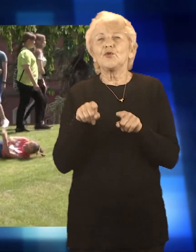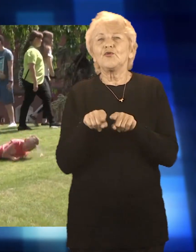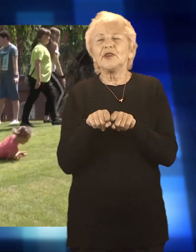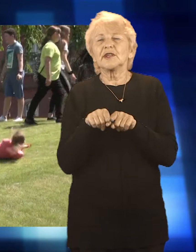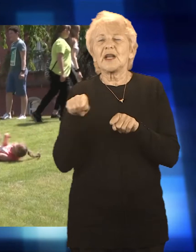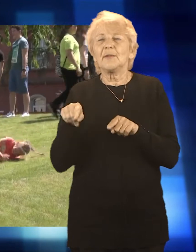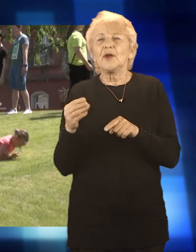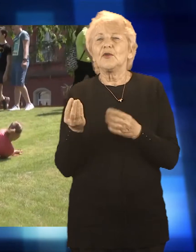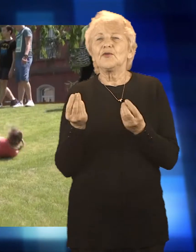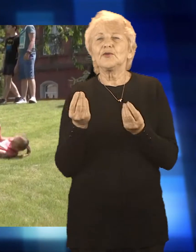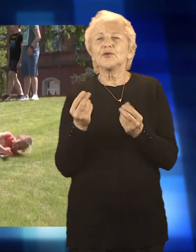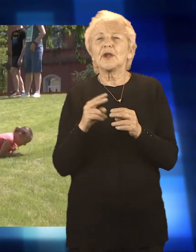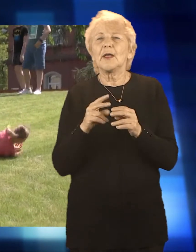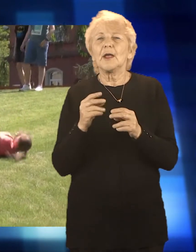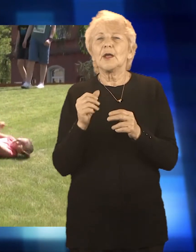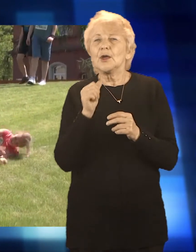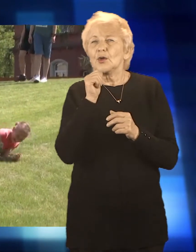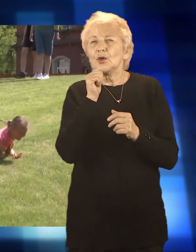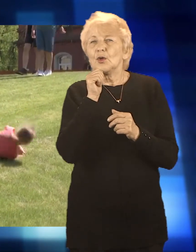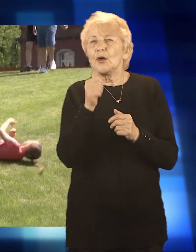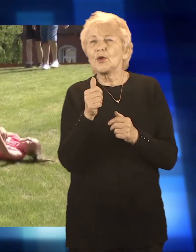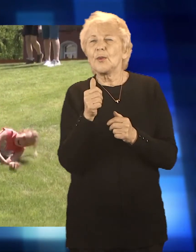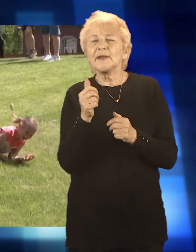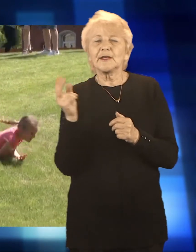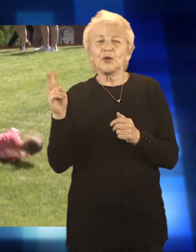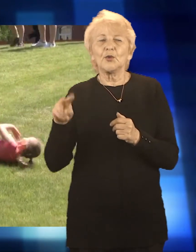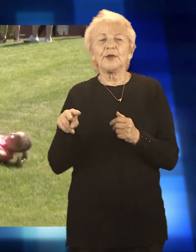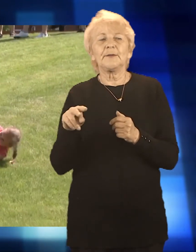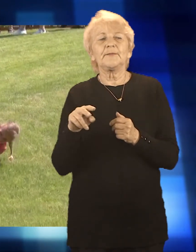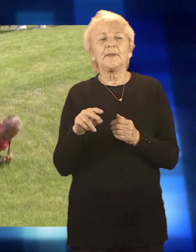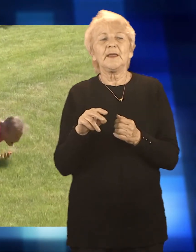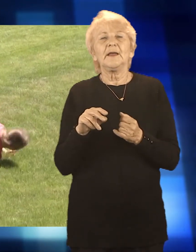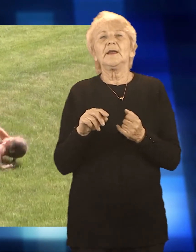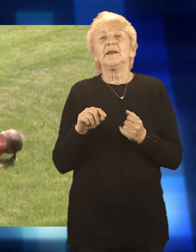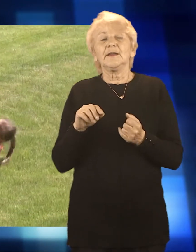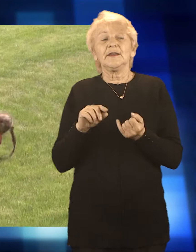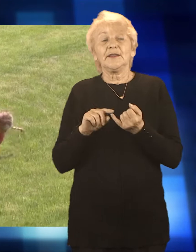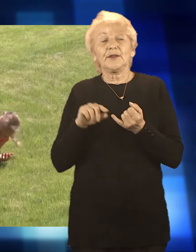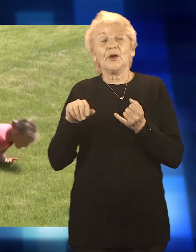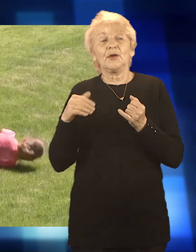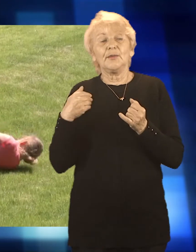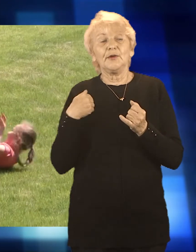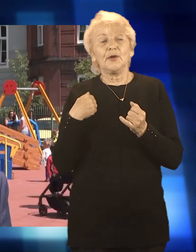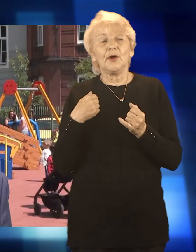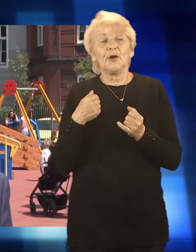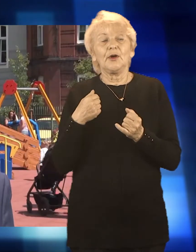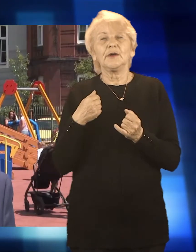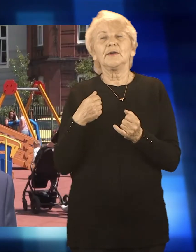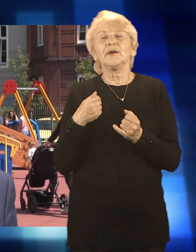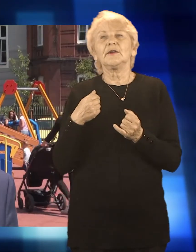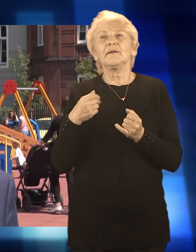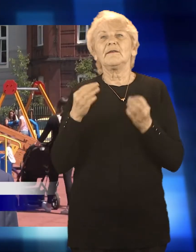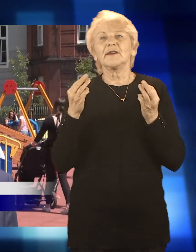inwestycji wartej niespełna 3 miliony złotych i która była jednym z kluczowych zadań gminnego programu rewitalizacji miasta. To nie